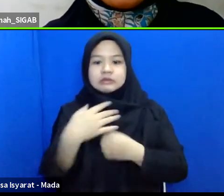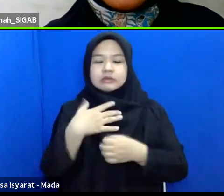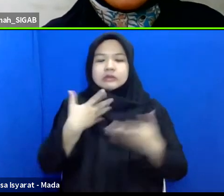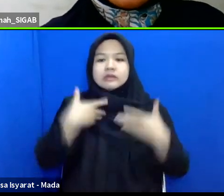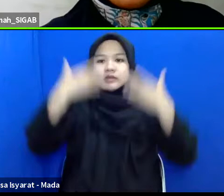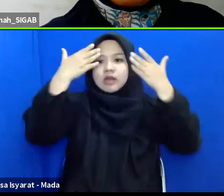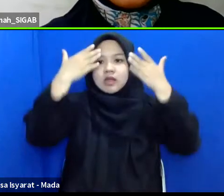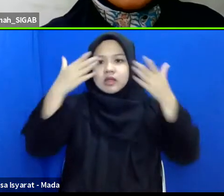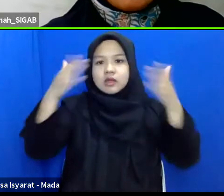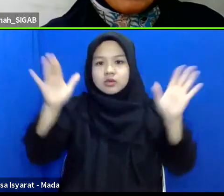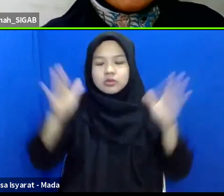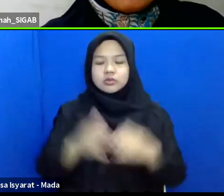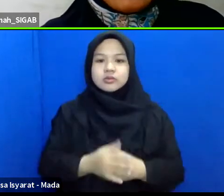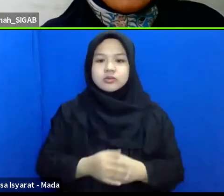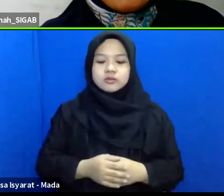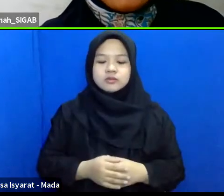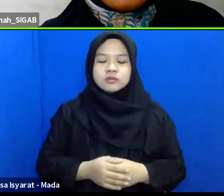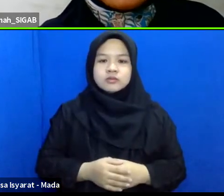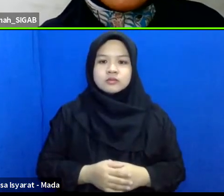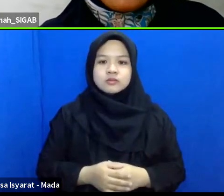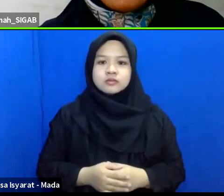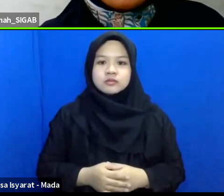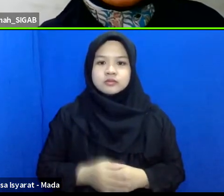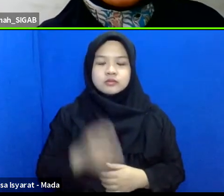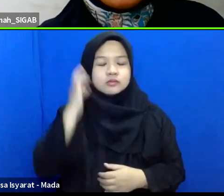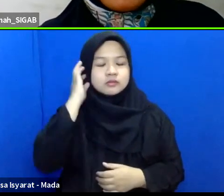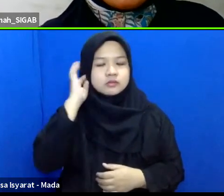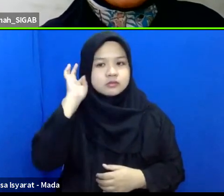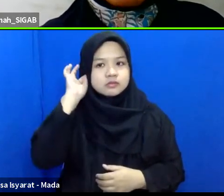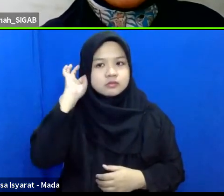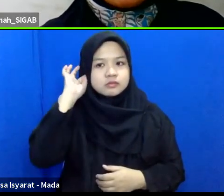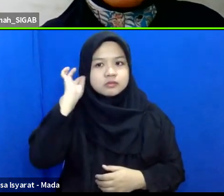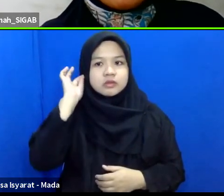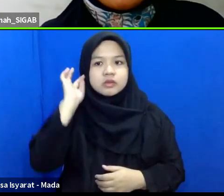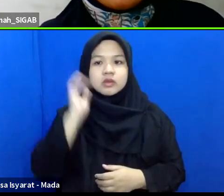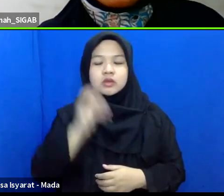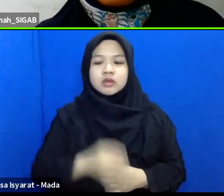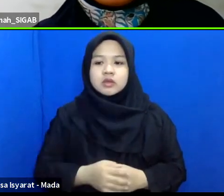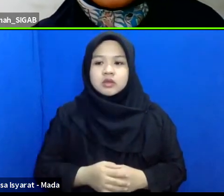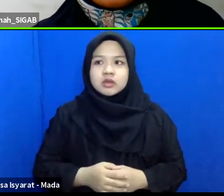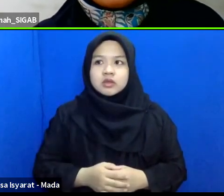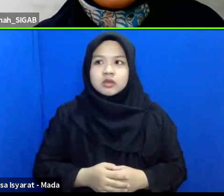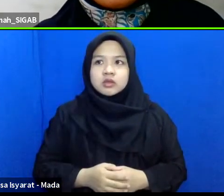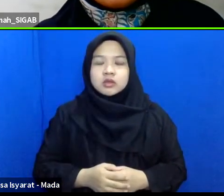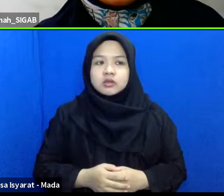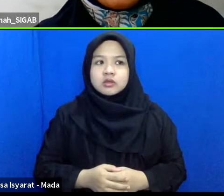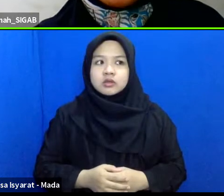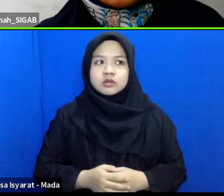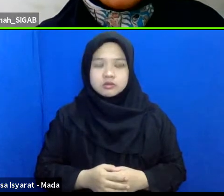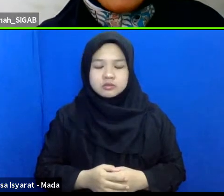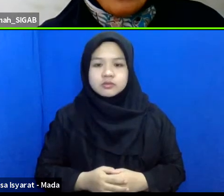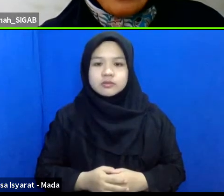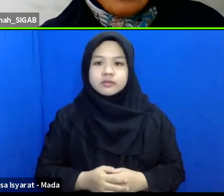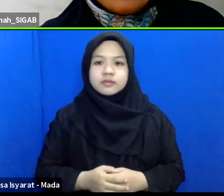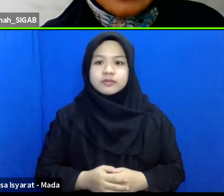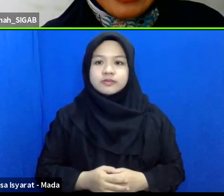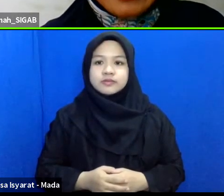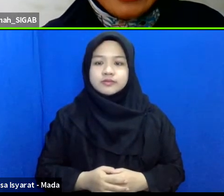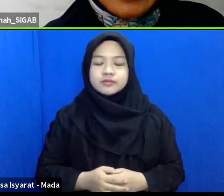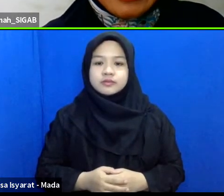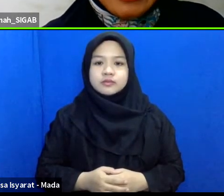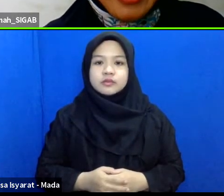tahu gitu kemudian selain itu bagi teman-teman jadi efek yang